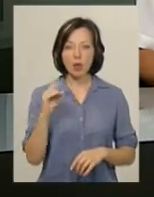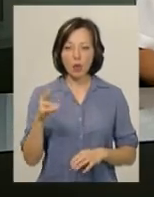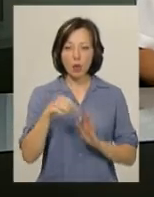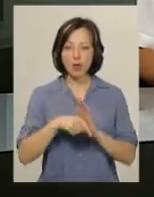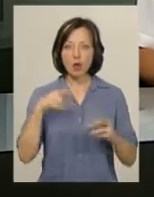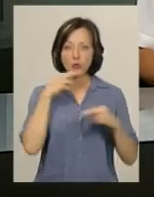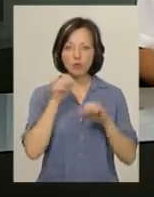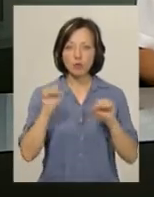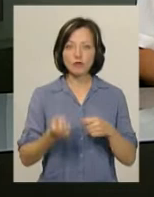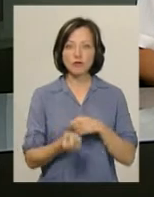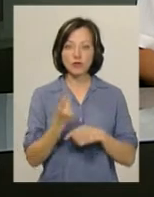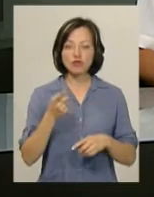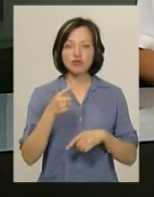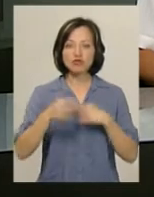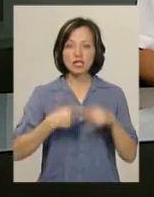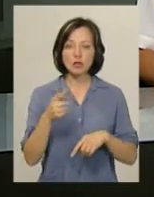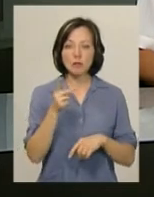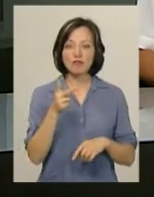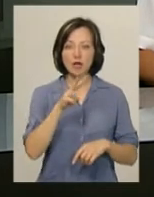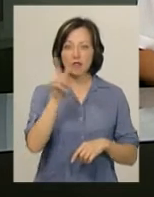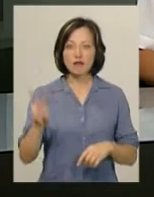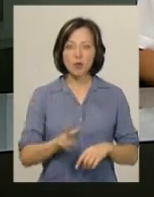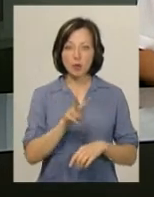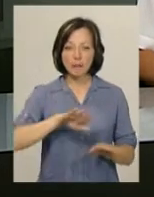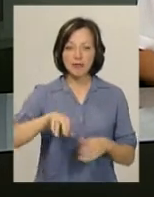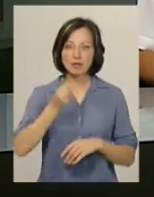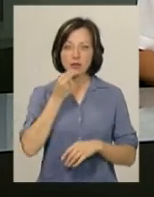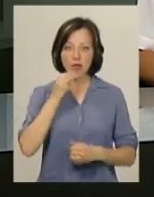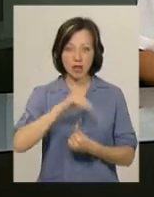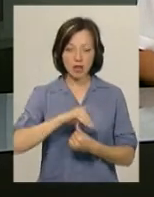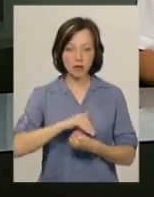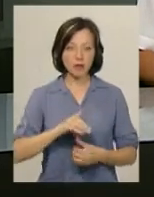отруєння можуть виникнути через півтори-дві години після вживання грибів.